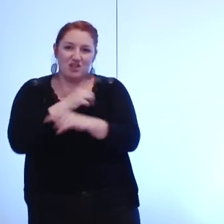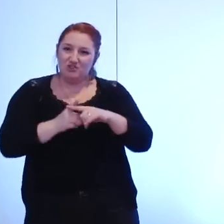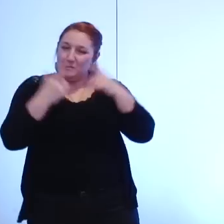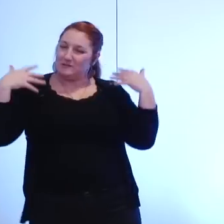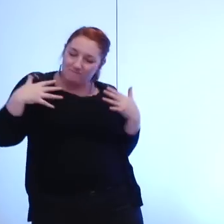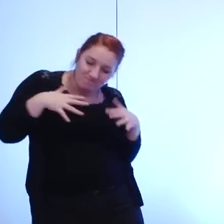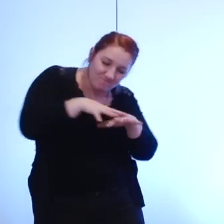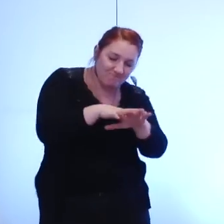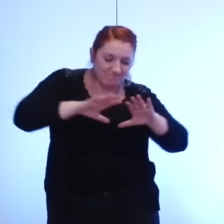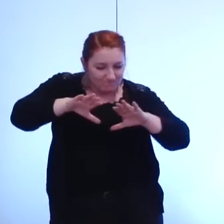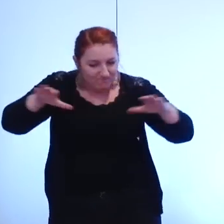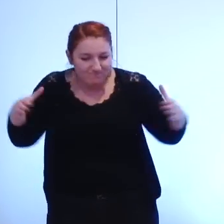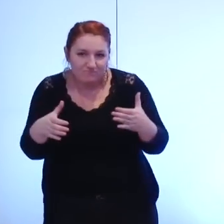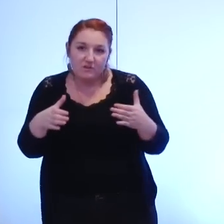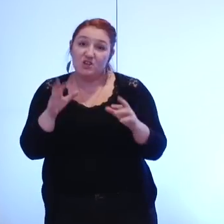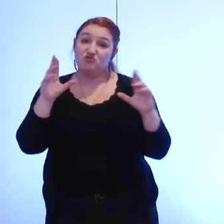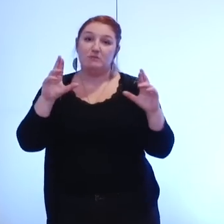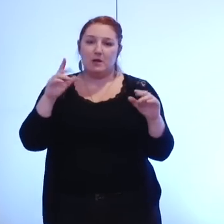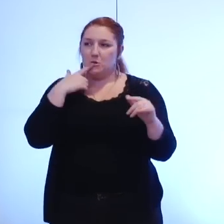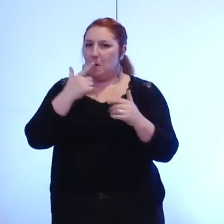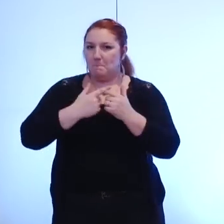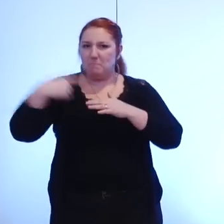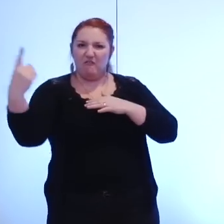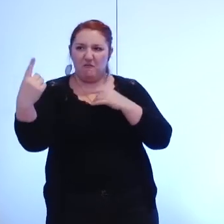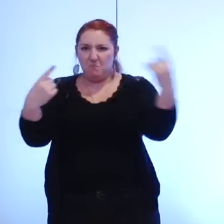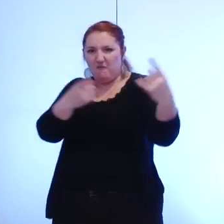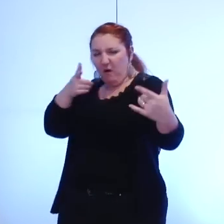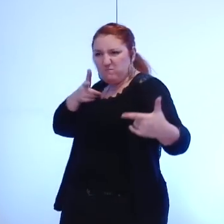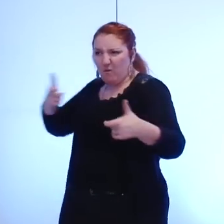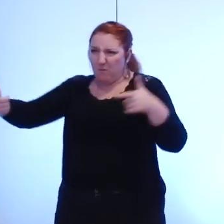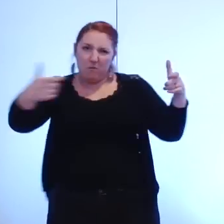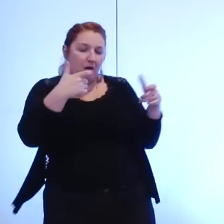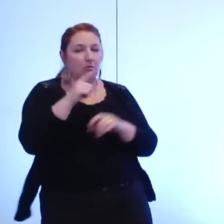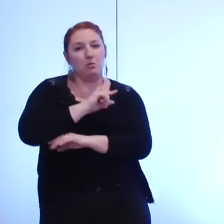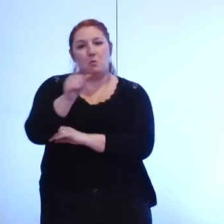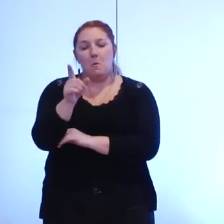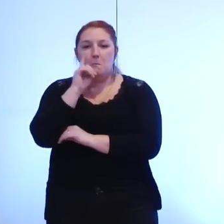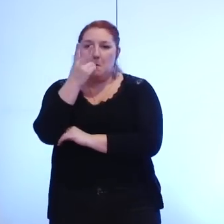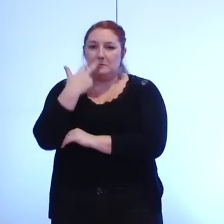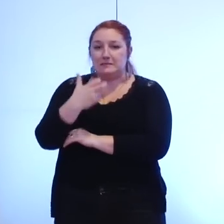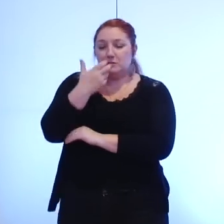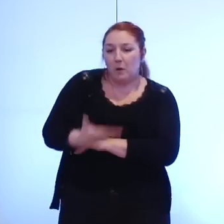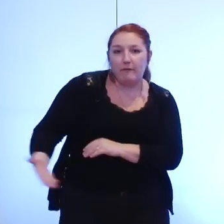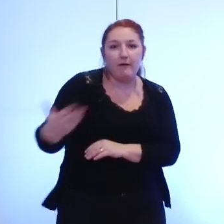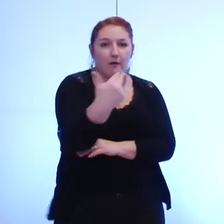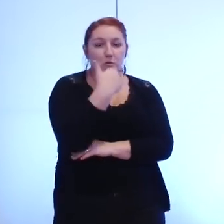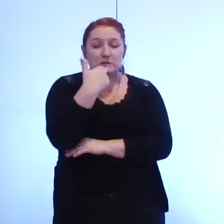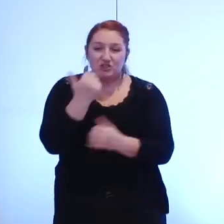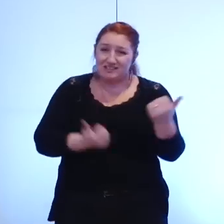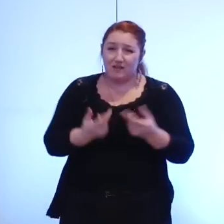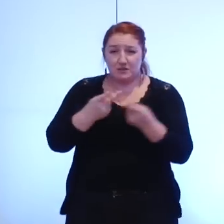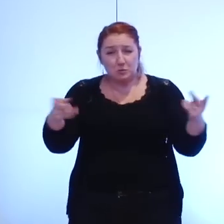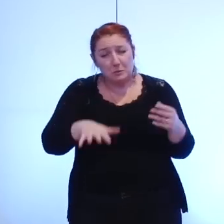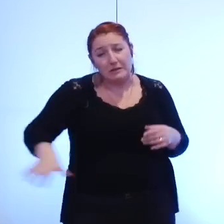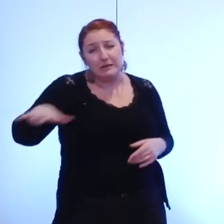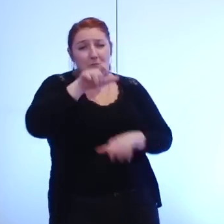plutôt qu'elle n'exacerbe les individualismes locaux car les citoyens les usagers les services publics